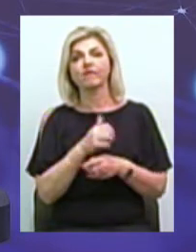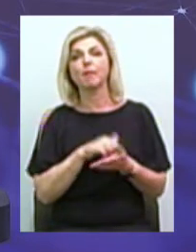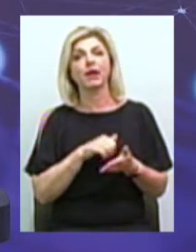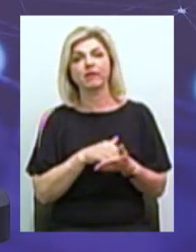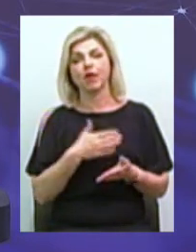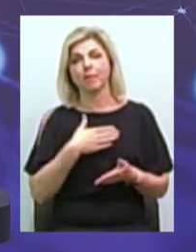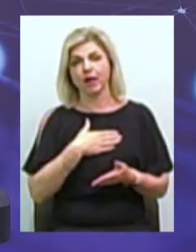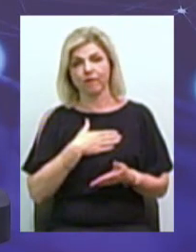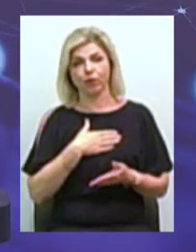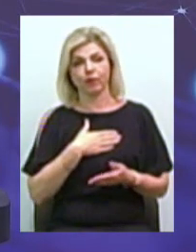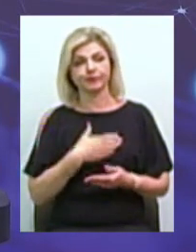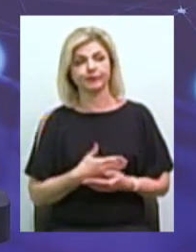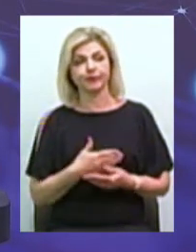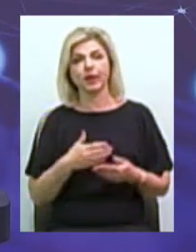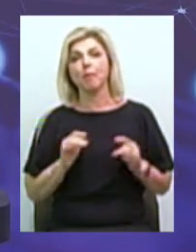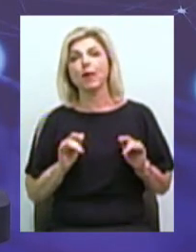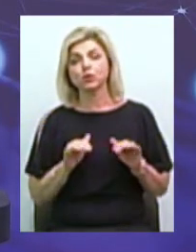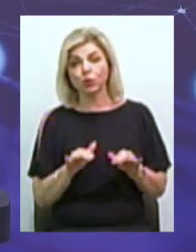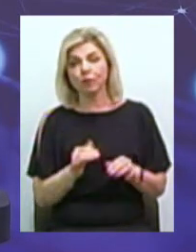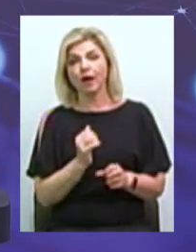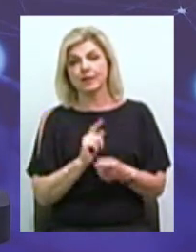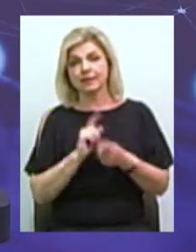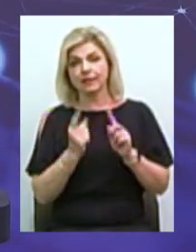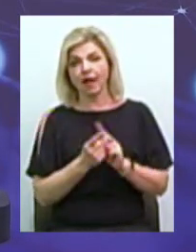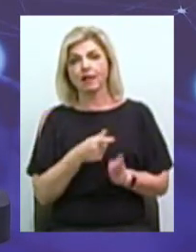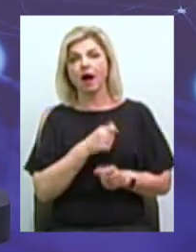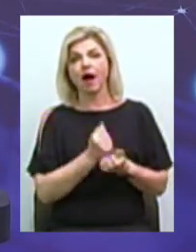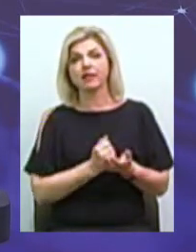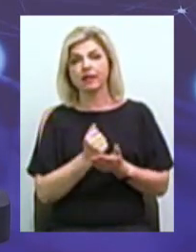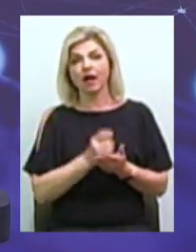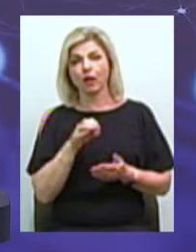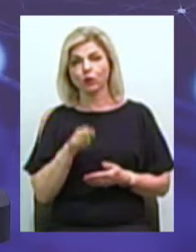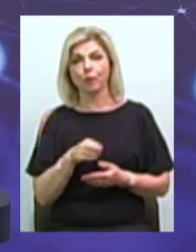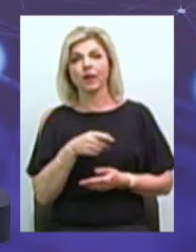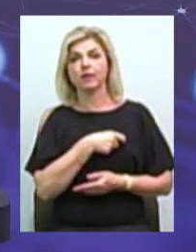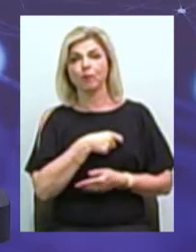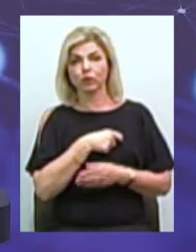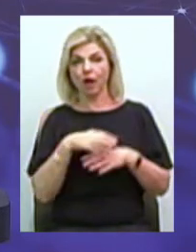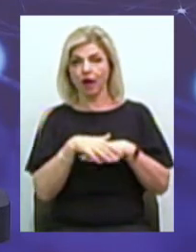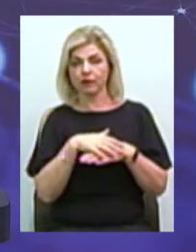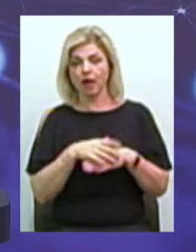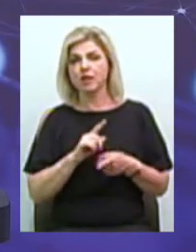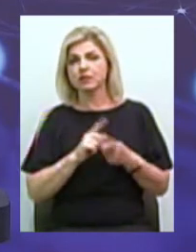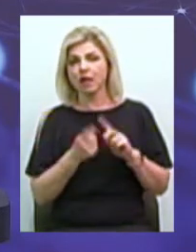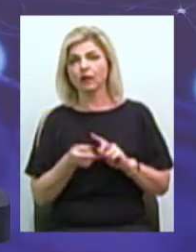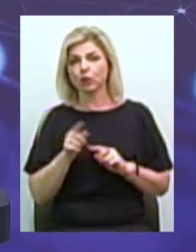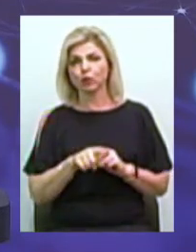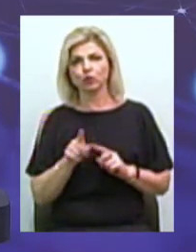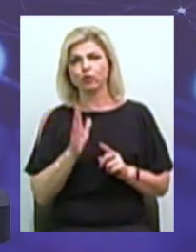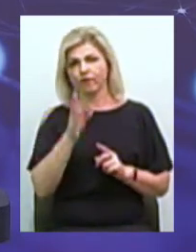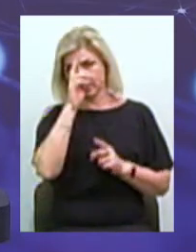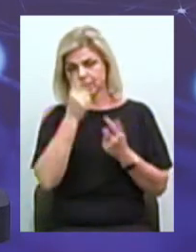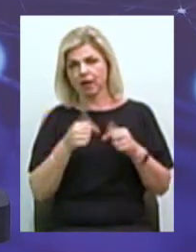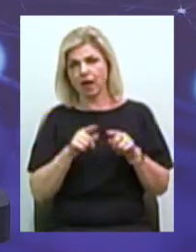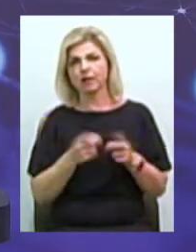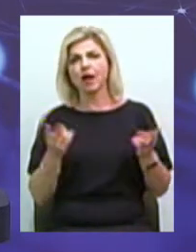моєго поступку стати кандидатом народної депутати Стало те, що в країні реально необхідно перезагрузити власть